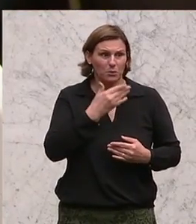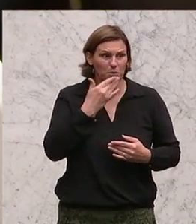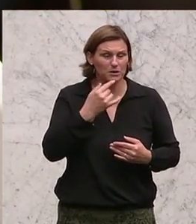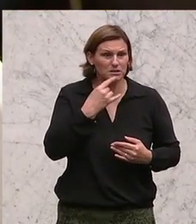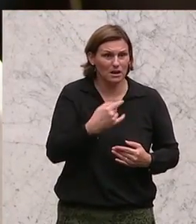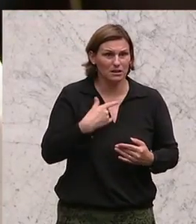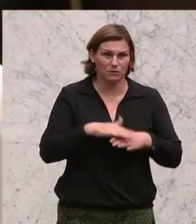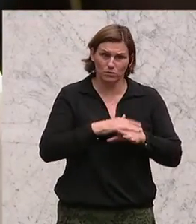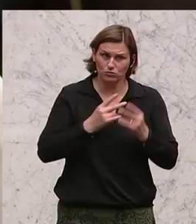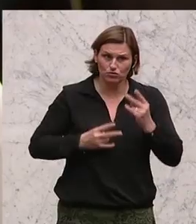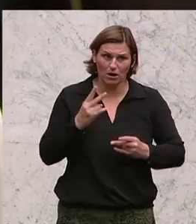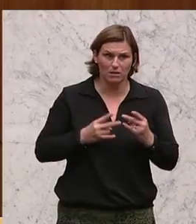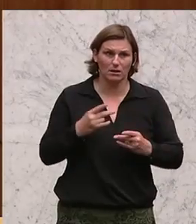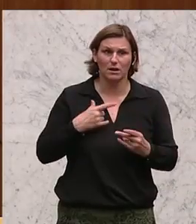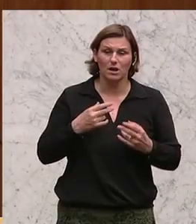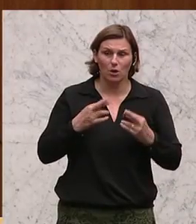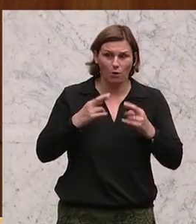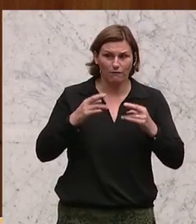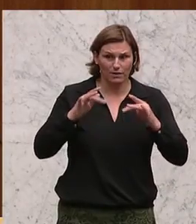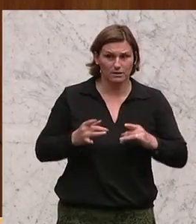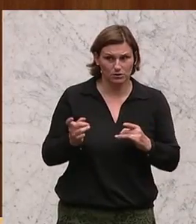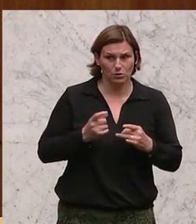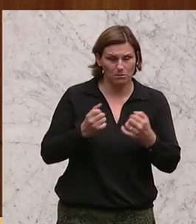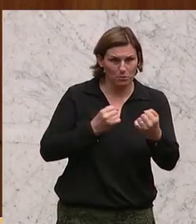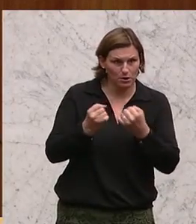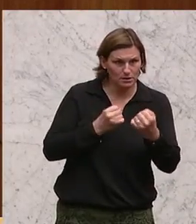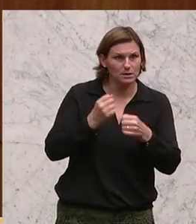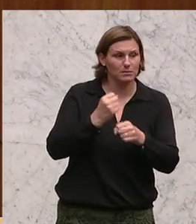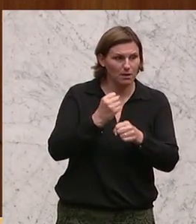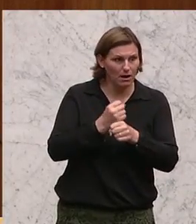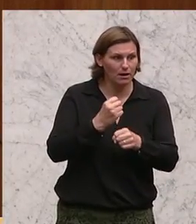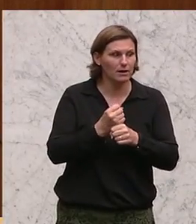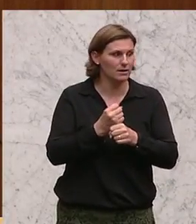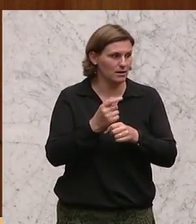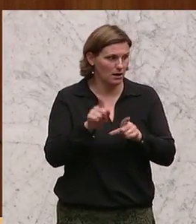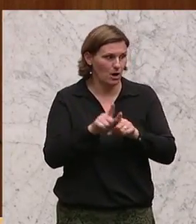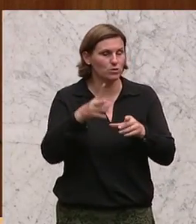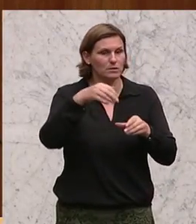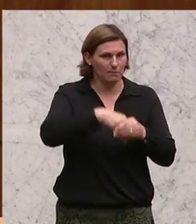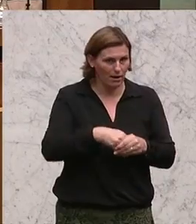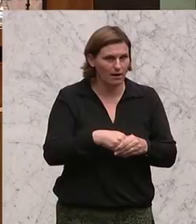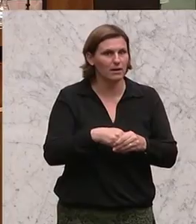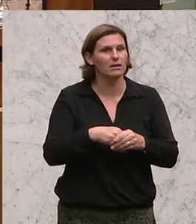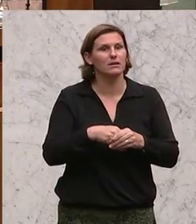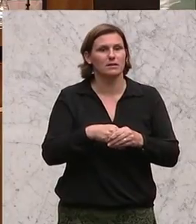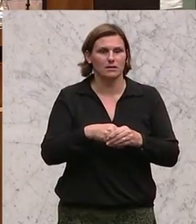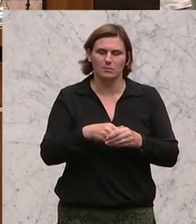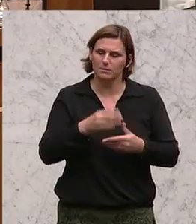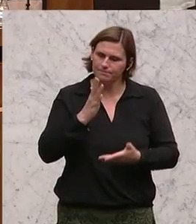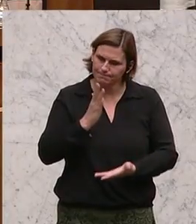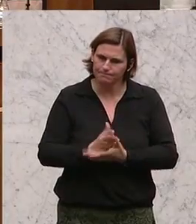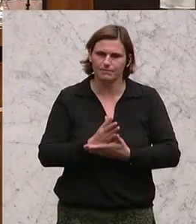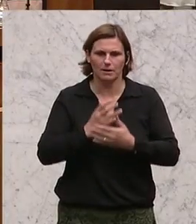hoffe, dass Sie sie zumindest in dieser Politik, die Sie hoffentlich machen, auch implementieren, dass wir endlich darüber sprechen,